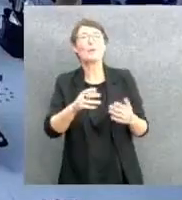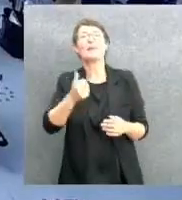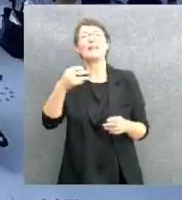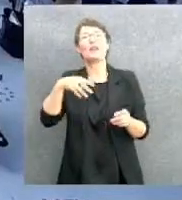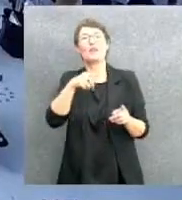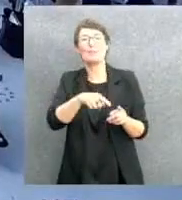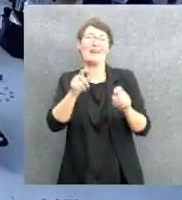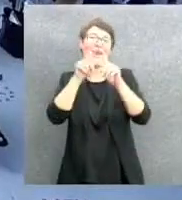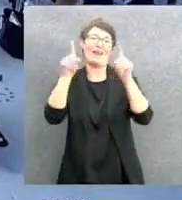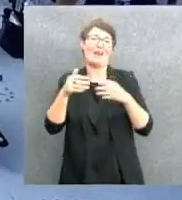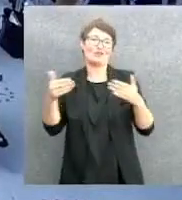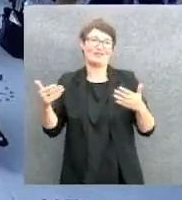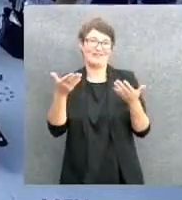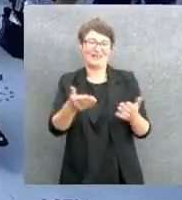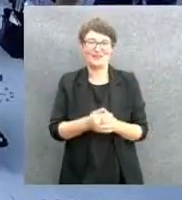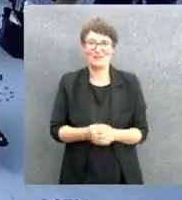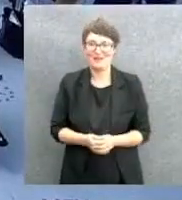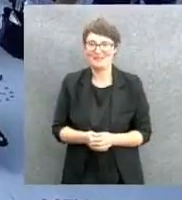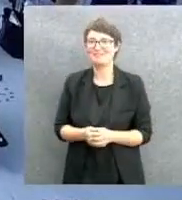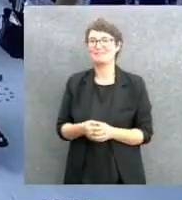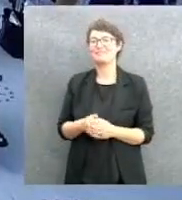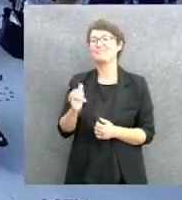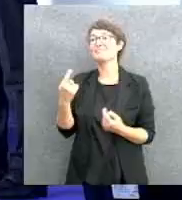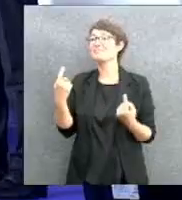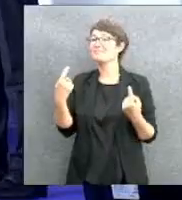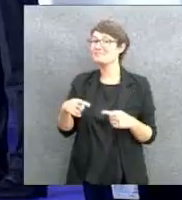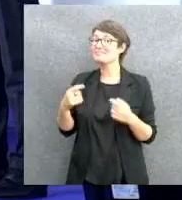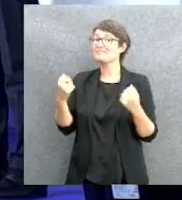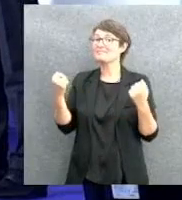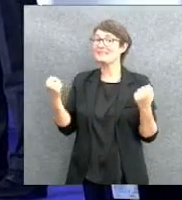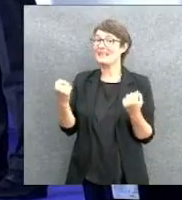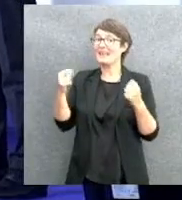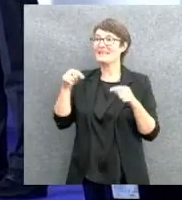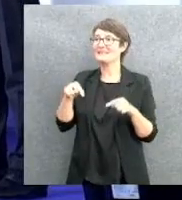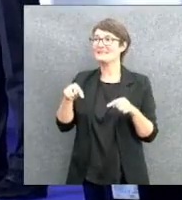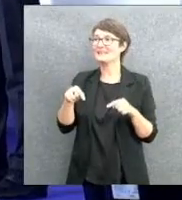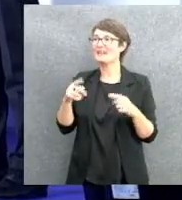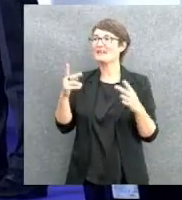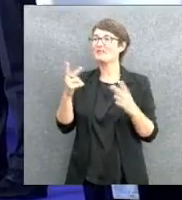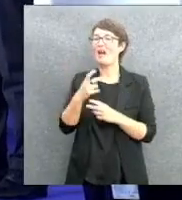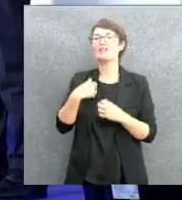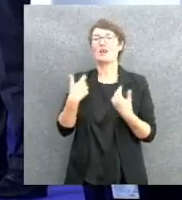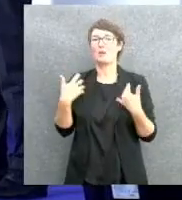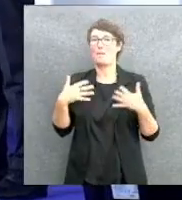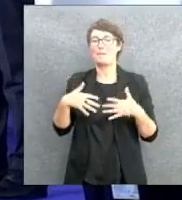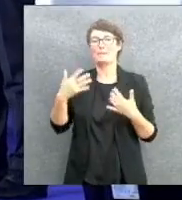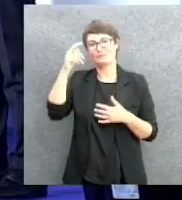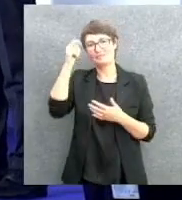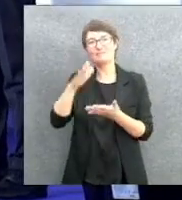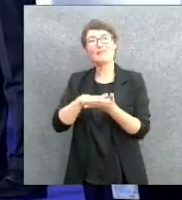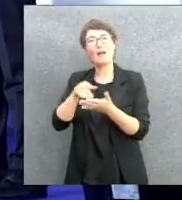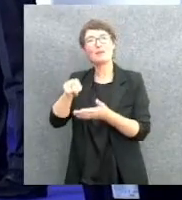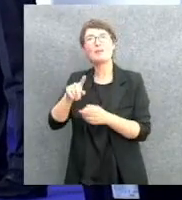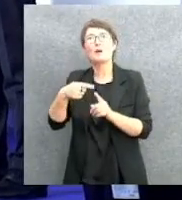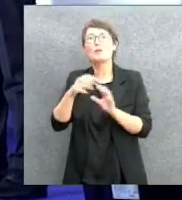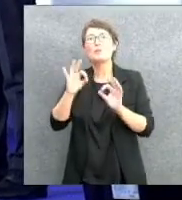iniziative sono non solo apprezzabili, ma sono davvero fondamentali, perché poi torniamo